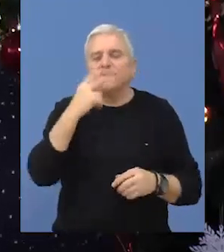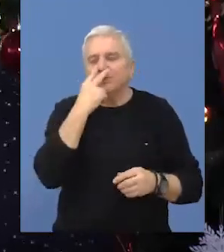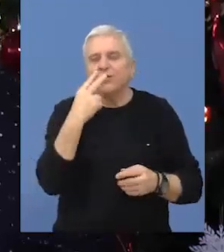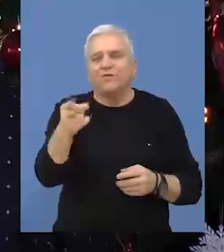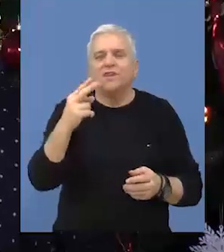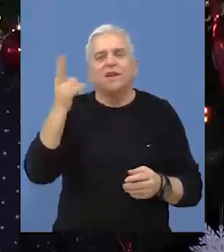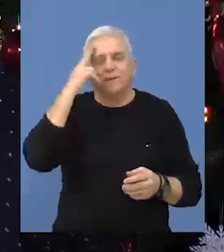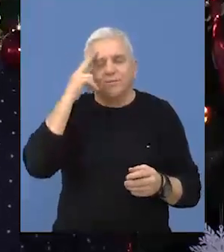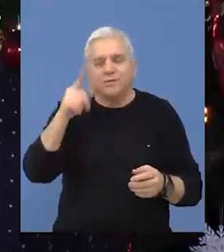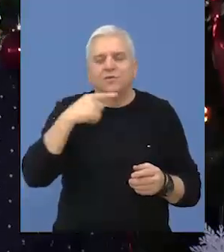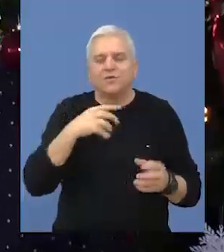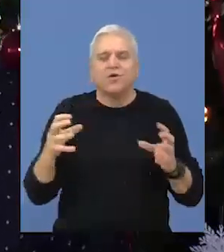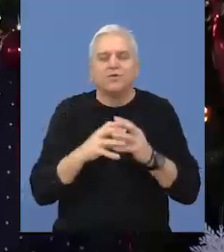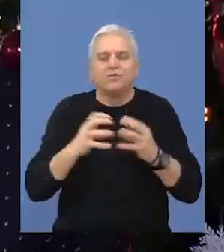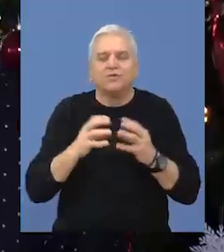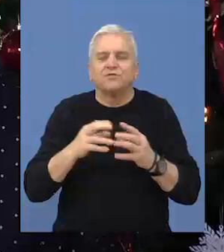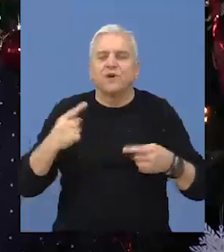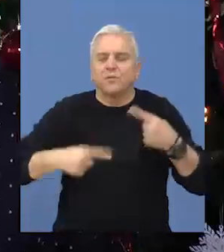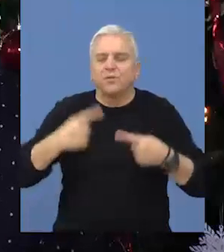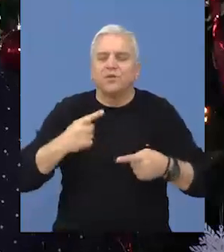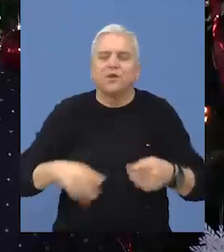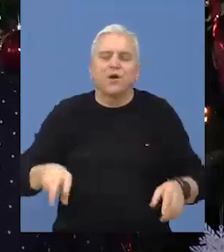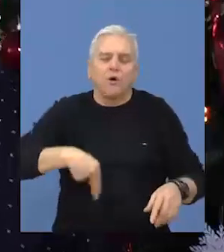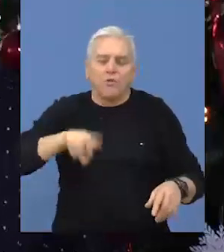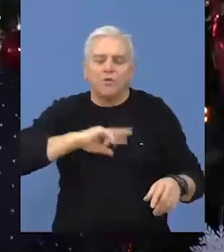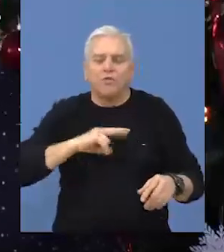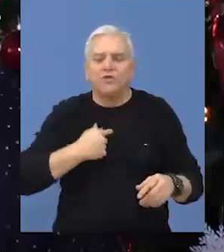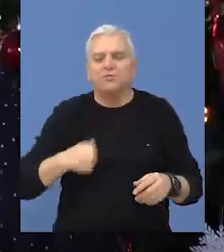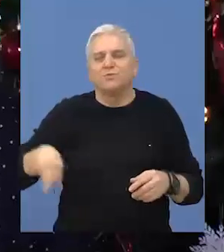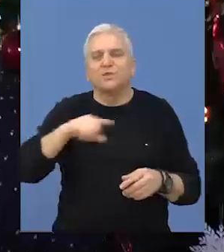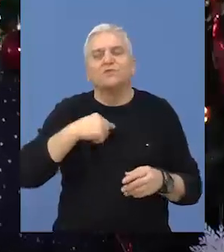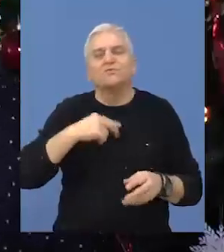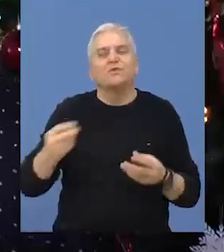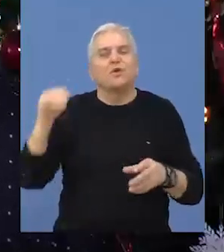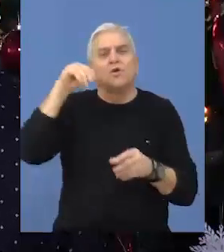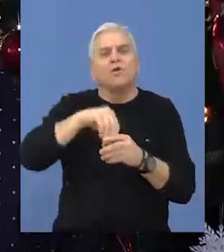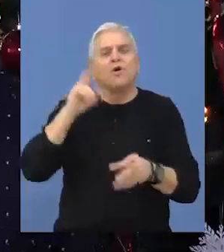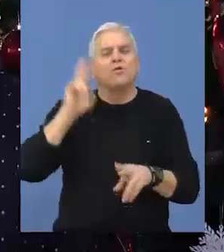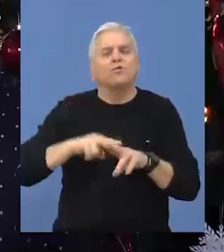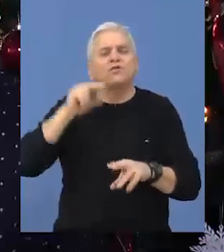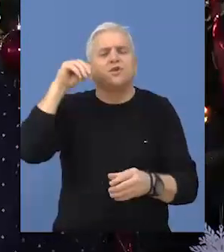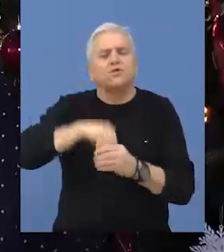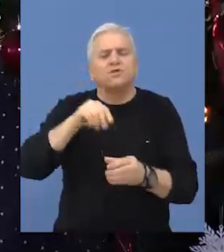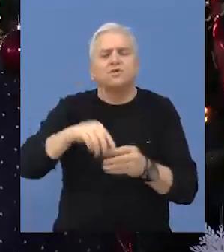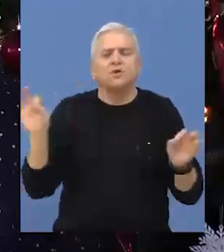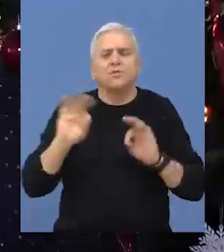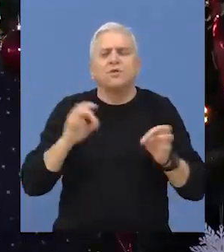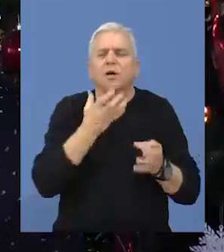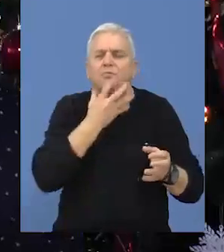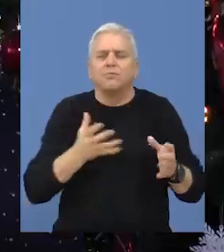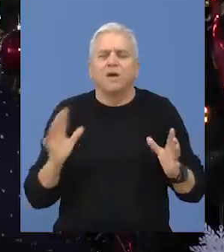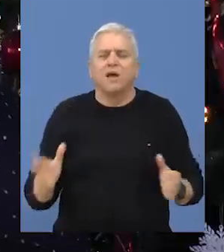prepoznali i u sklopu naše politike društvene odgovornosti, odlučili smo da i mi učestvujemo i da obezbedimo